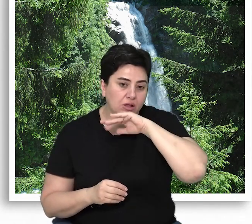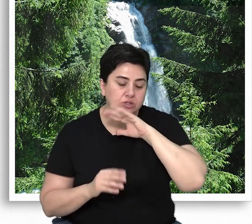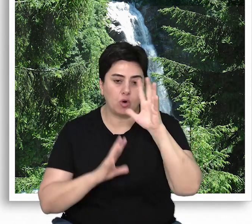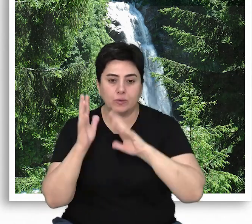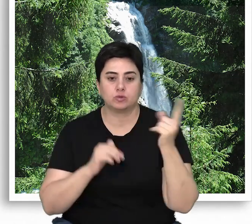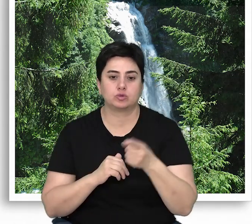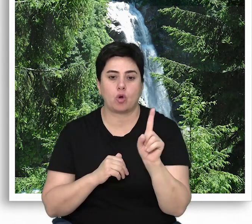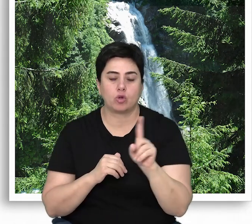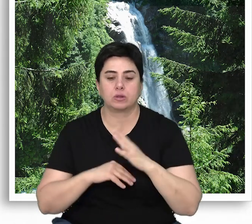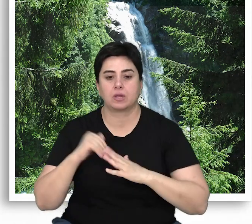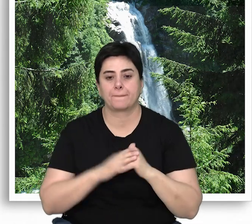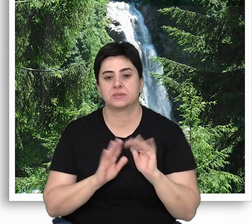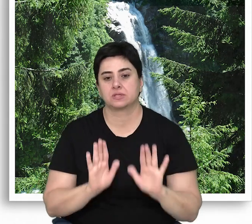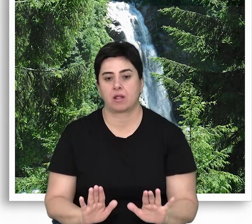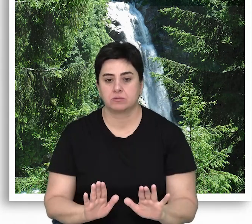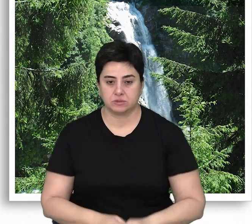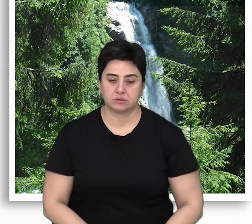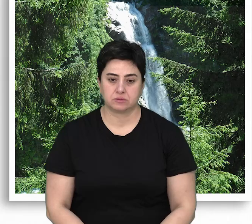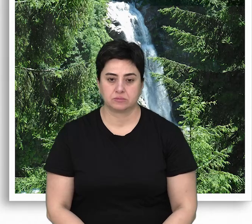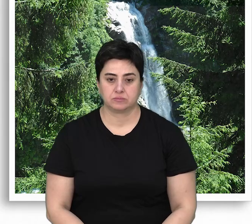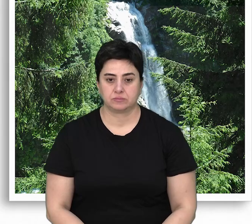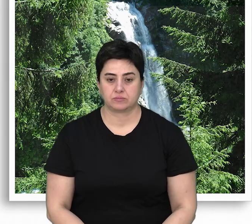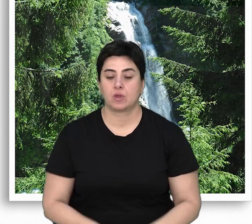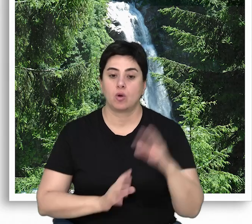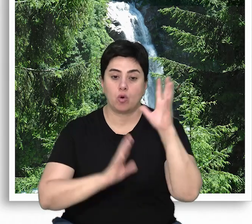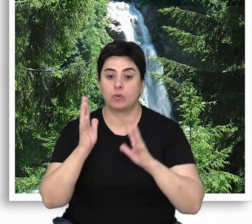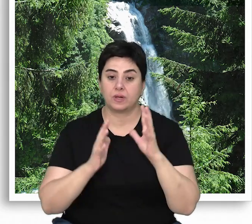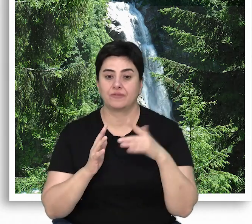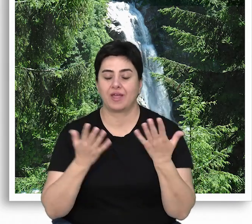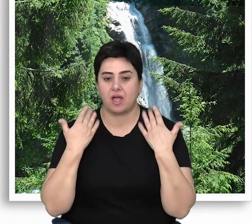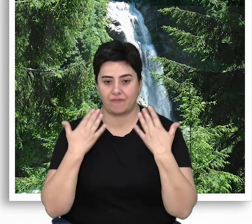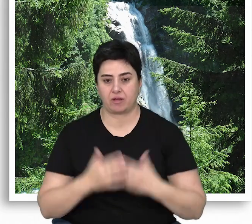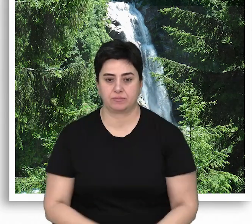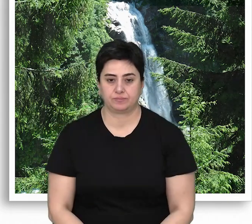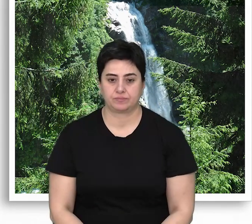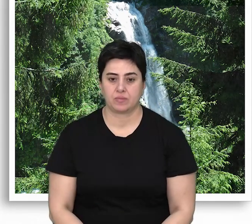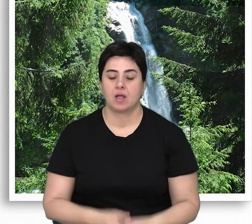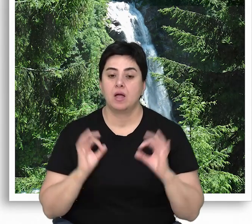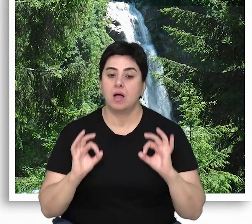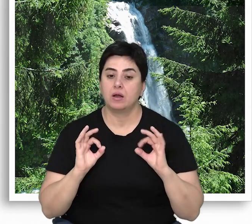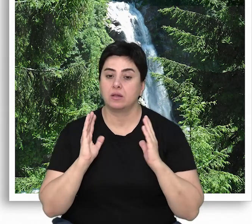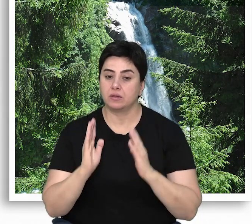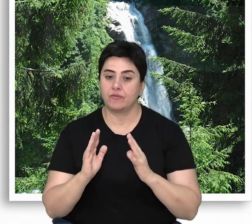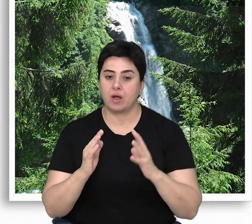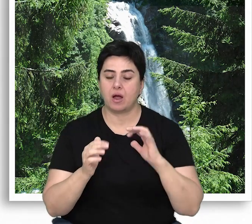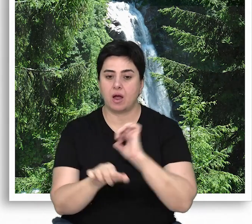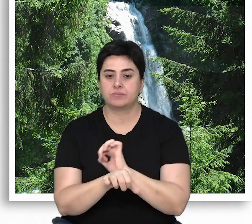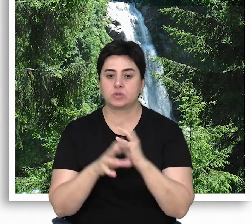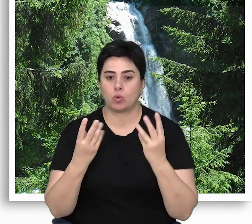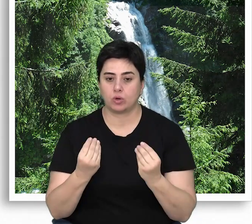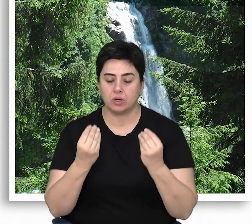yalnız yüzde 10'u orijinal yapısını koruyor. Ormanlar ve İklim Halen ormanlarda